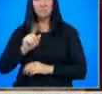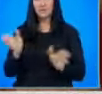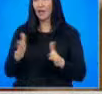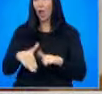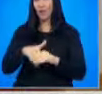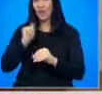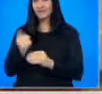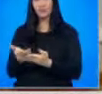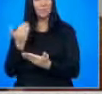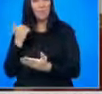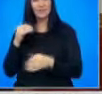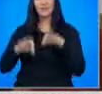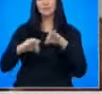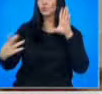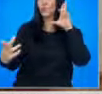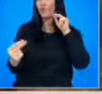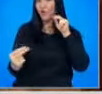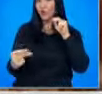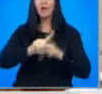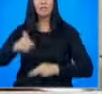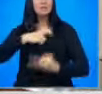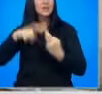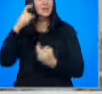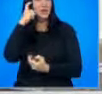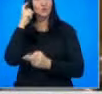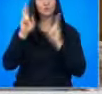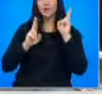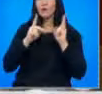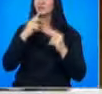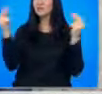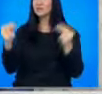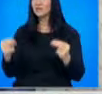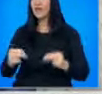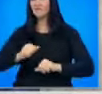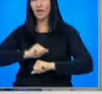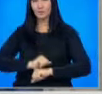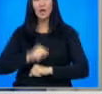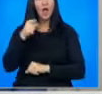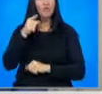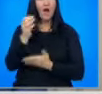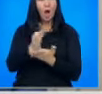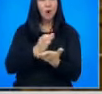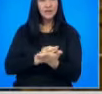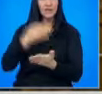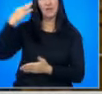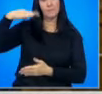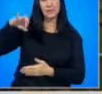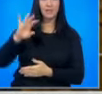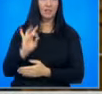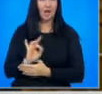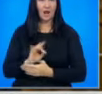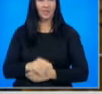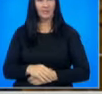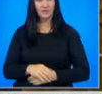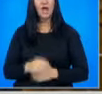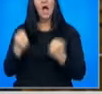отказват от предизборната реторика и не търсят разумен консенсус за съставяне на кабинет. Това е оценката на президентът Радев.